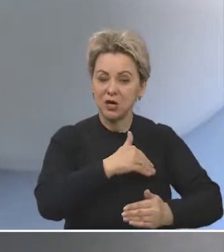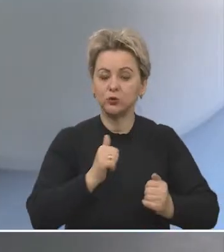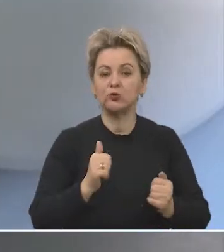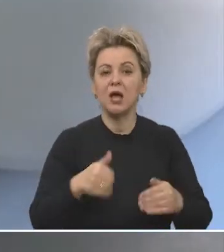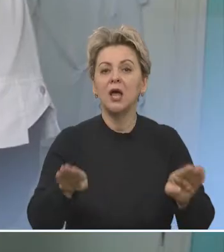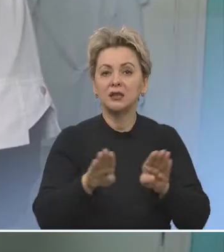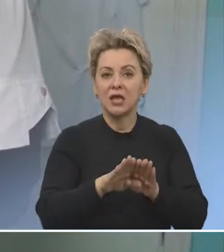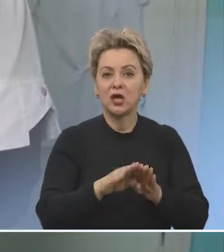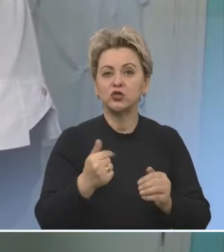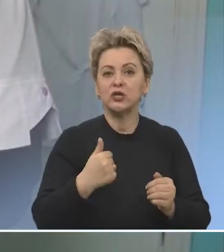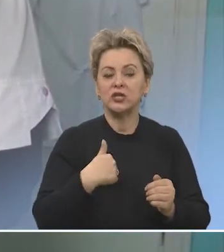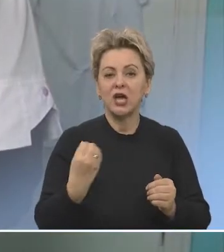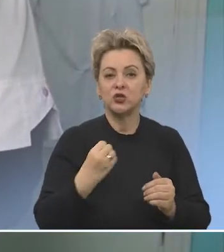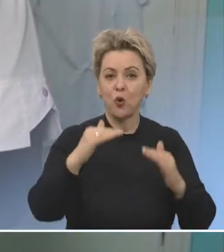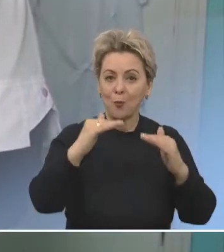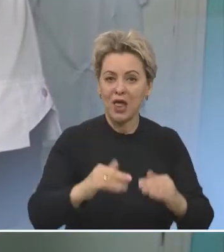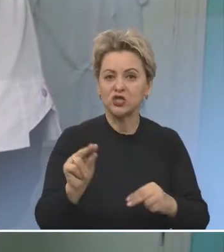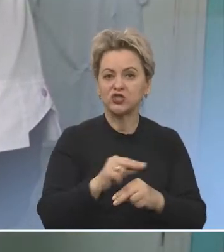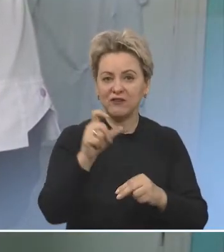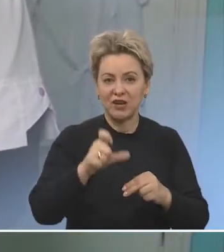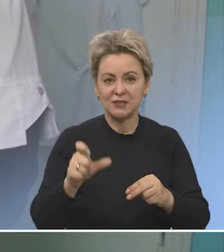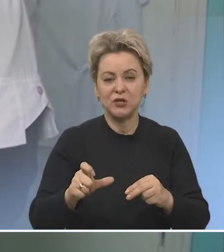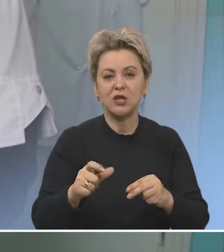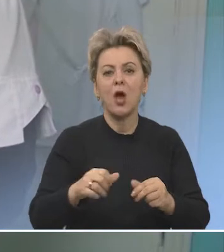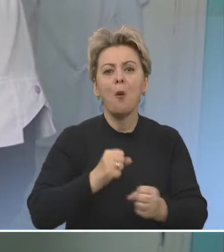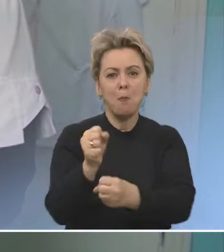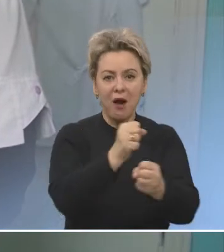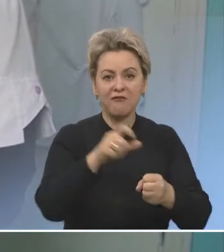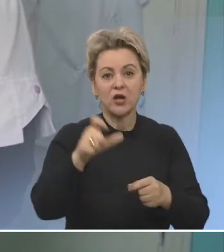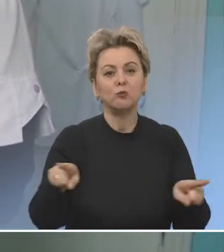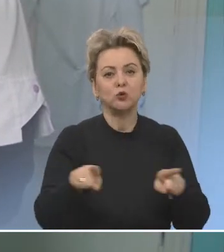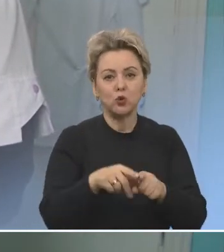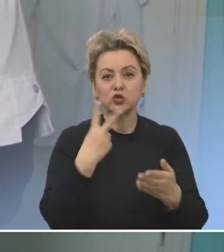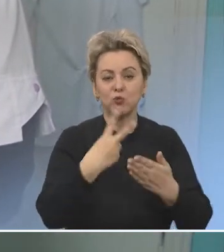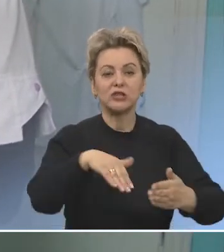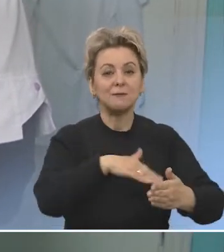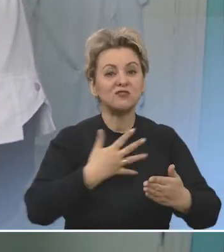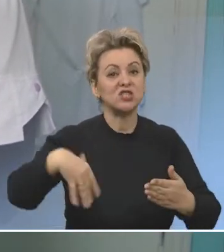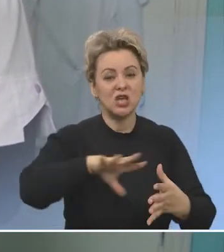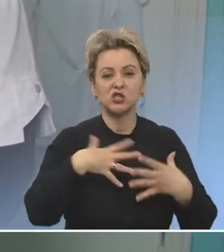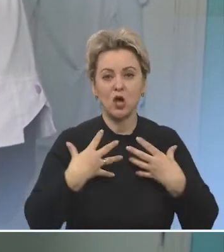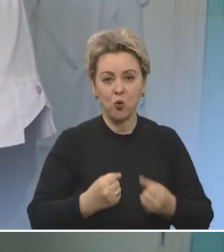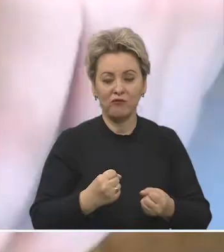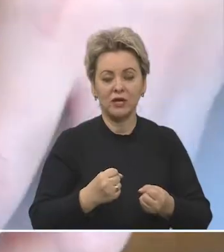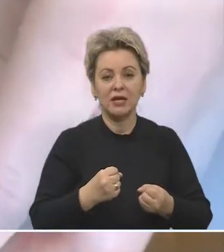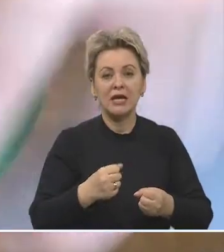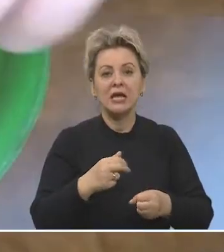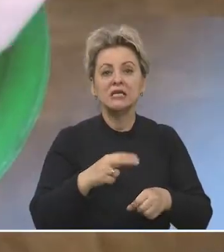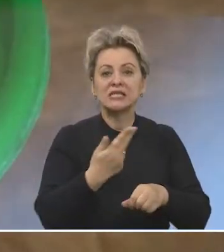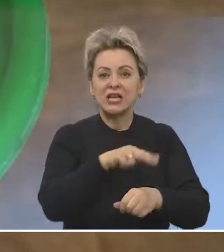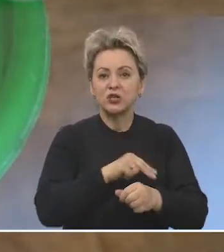температура. Также я ищу и младшим воспитателям, и поварам тоже самое меряем температуру. Все здоровы.